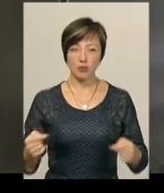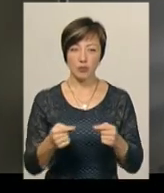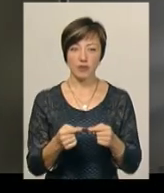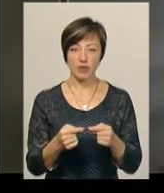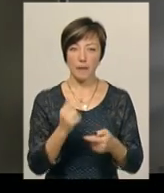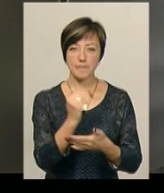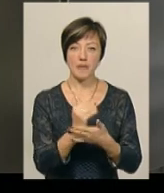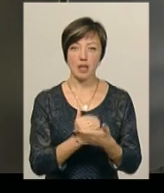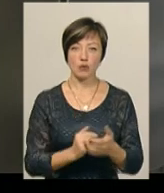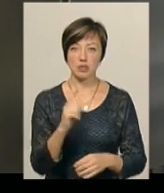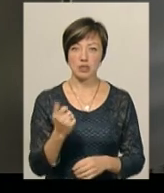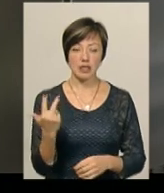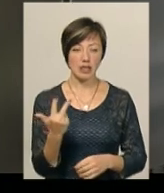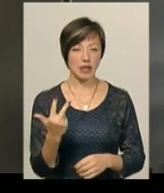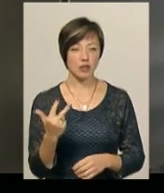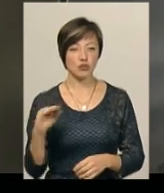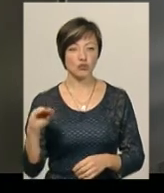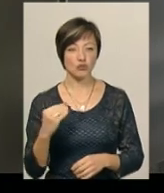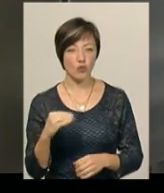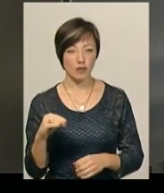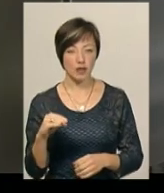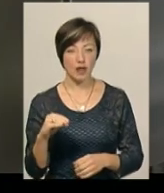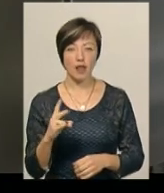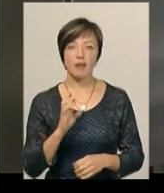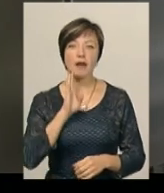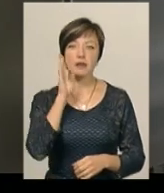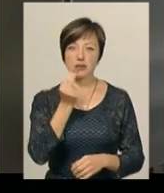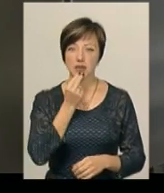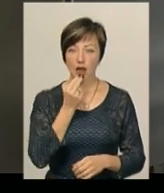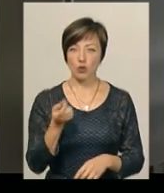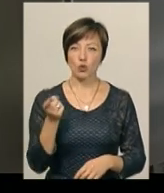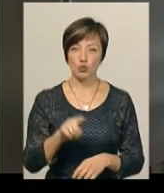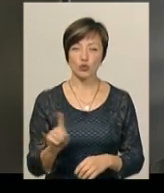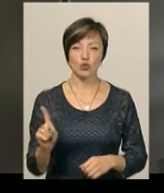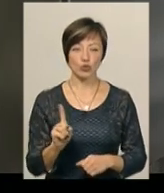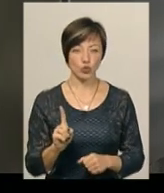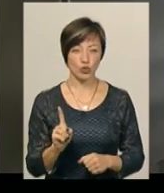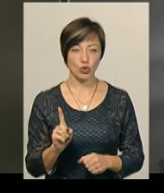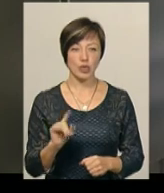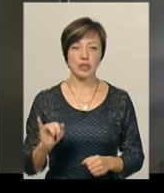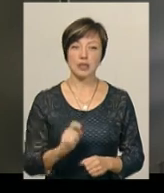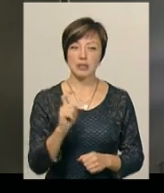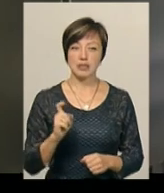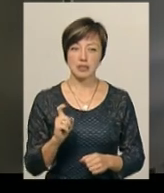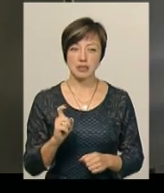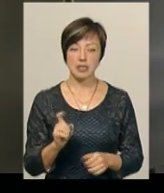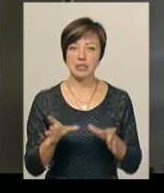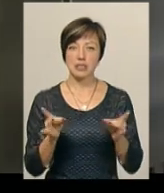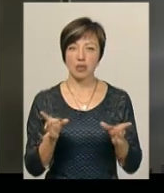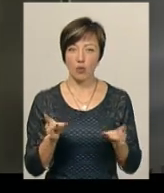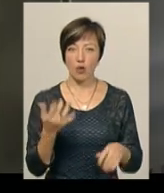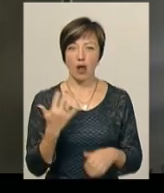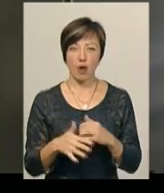меню за 3 жовтня на сніданок. Тому що із сирої